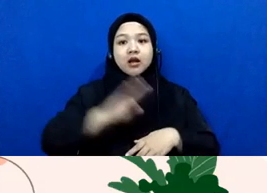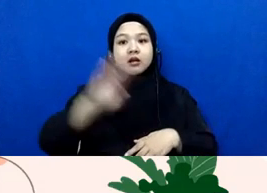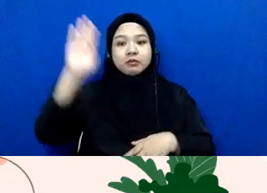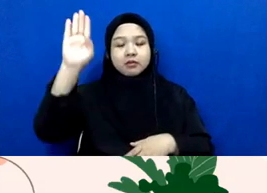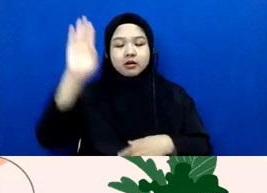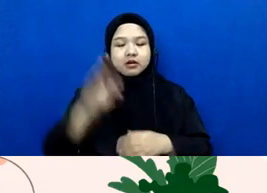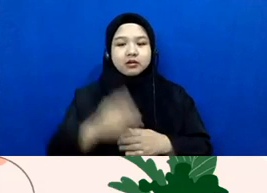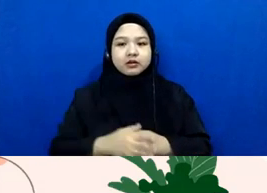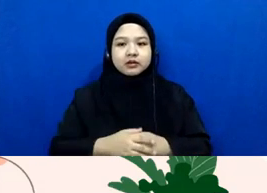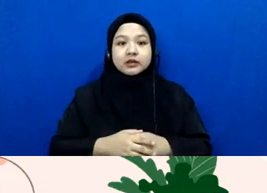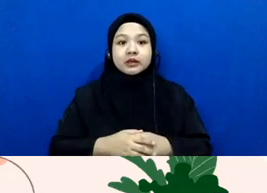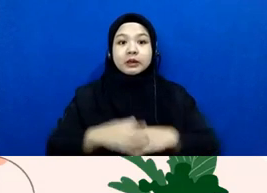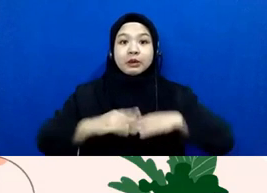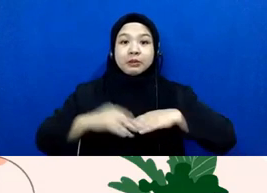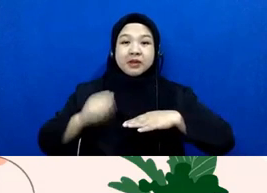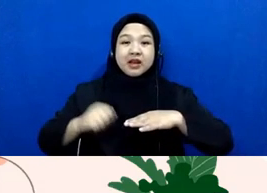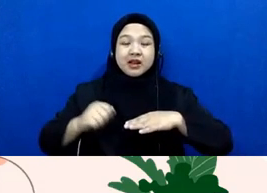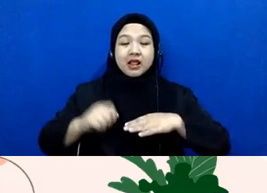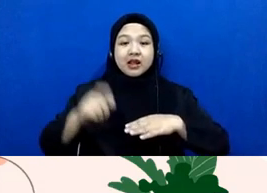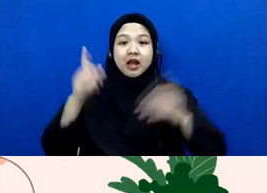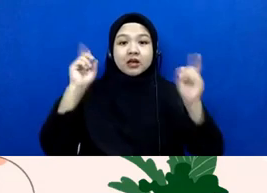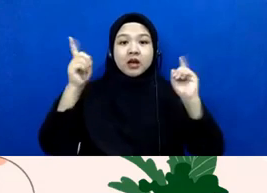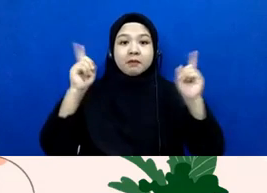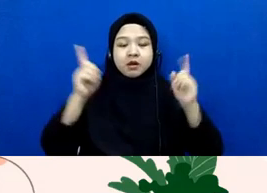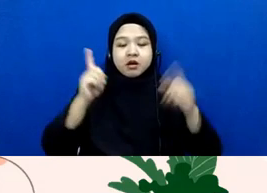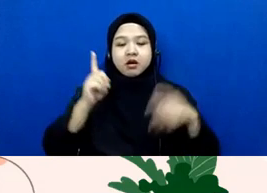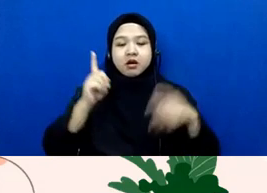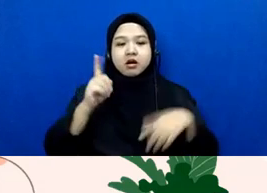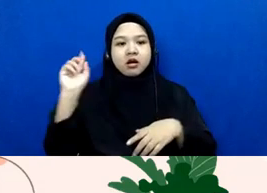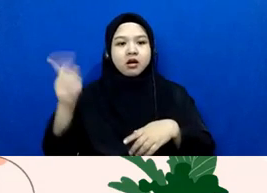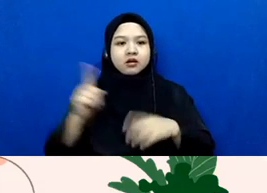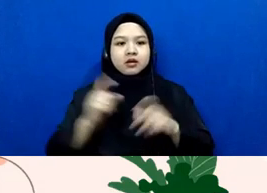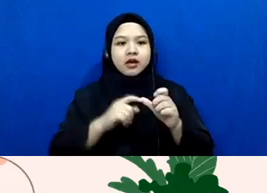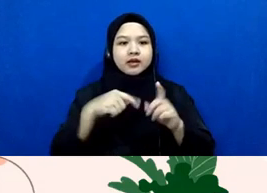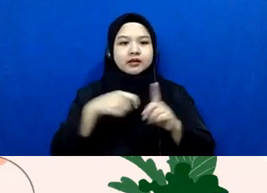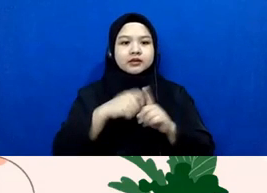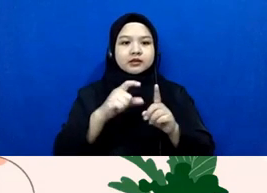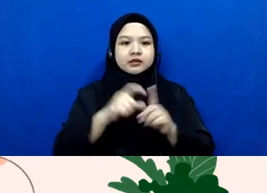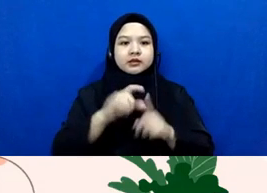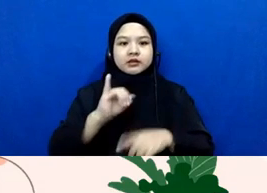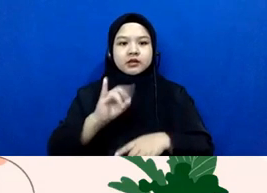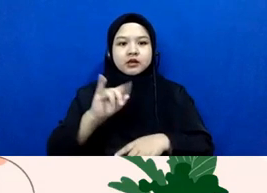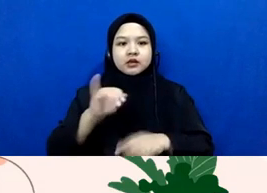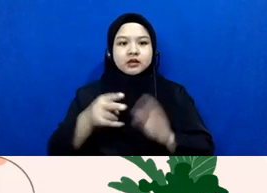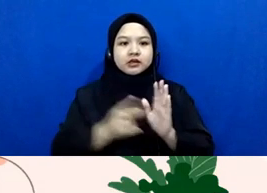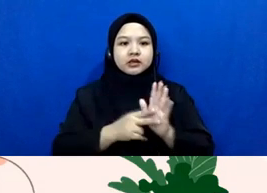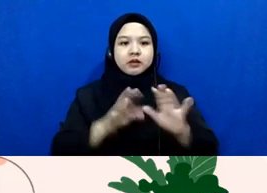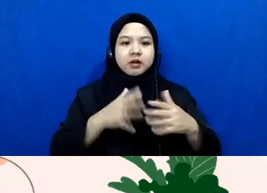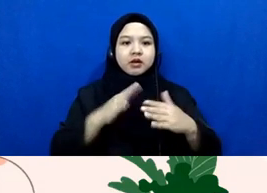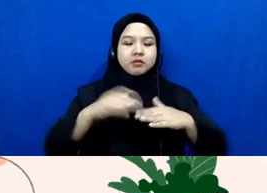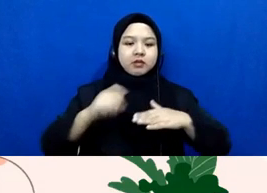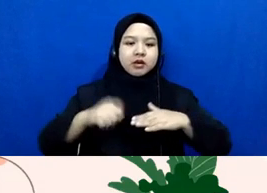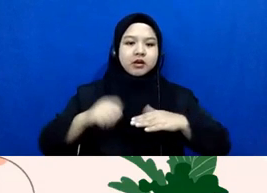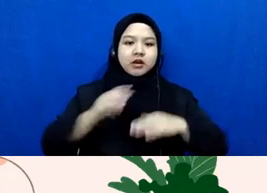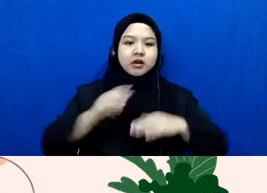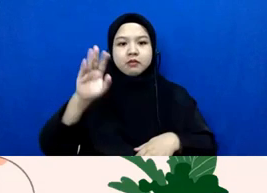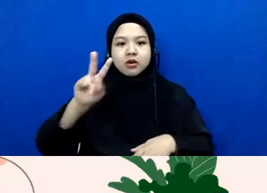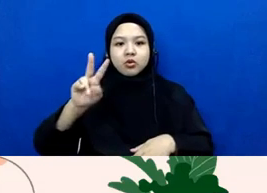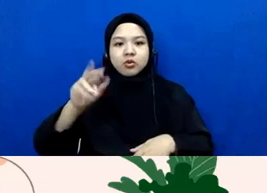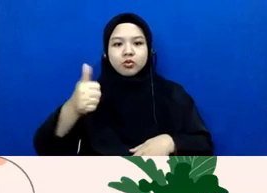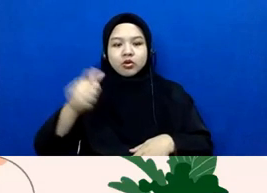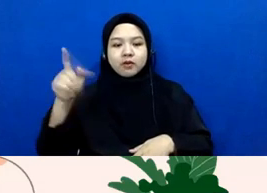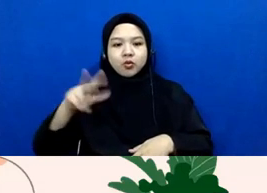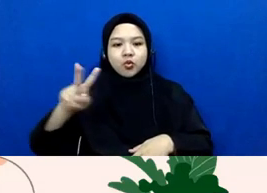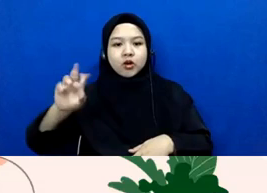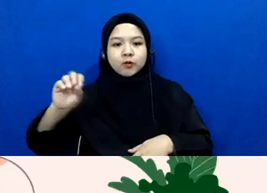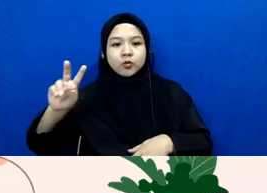peradilan agama sekarang punya SK Dirjen Badan Peradilan Agama nomor 26 tahun 2021 tentang